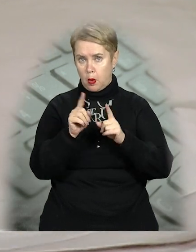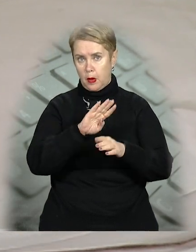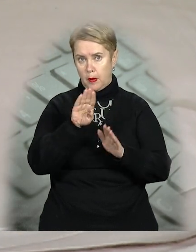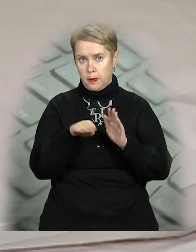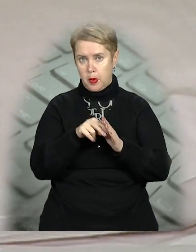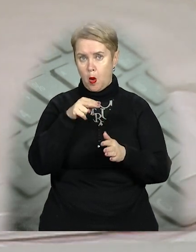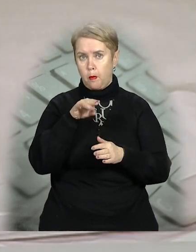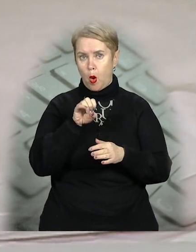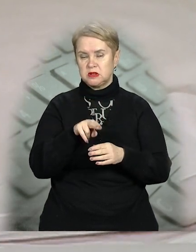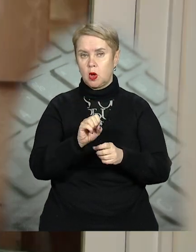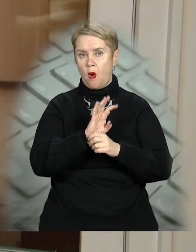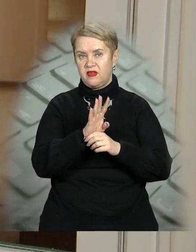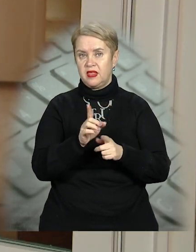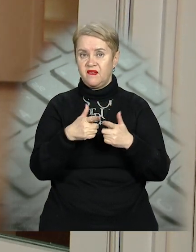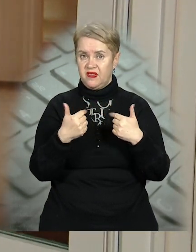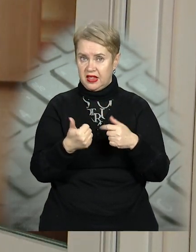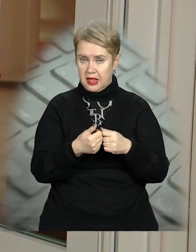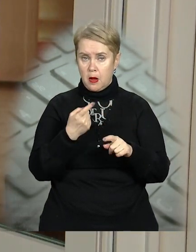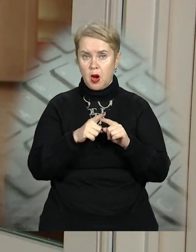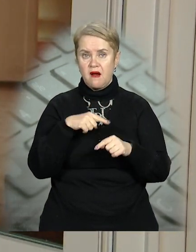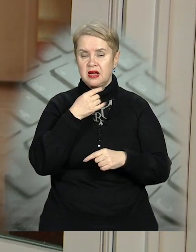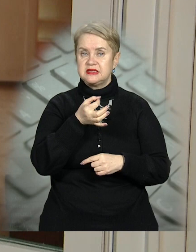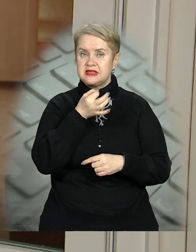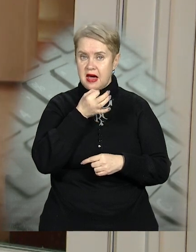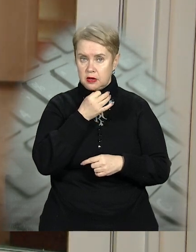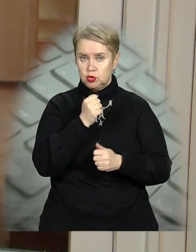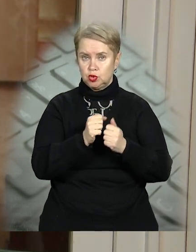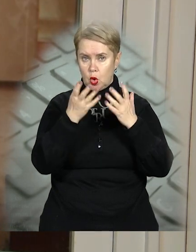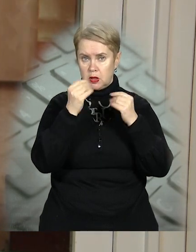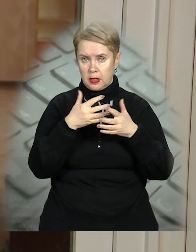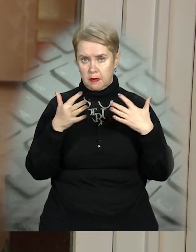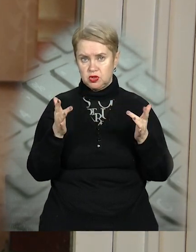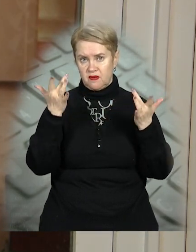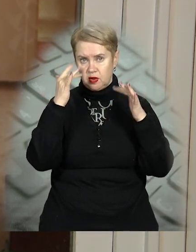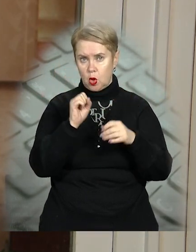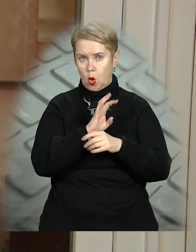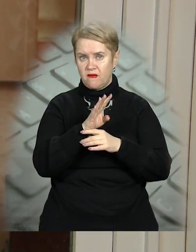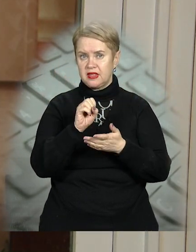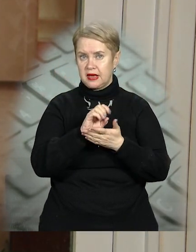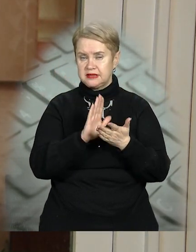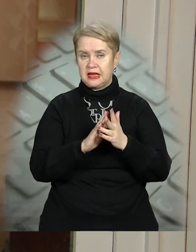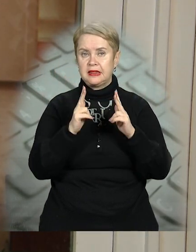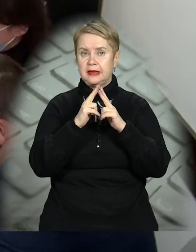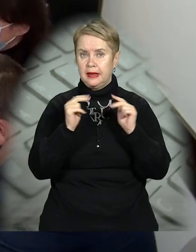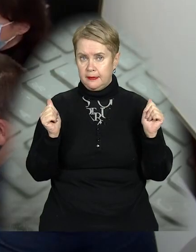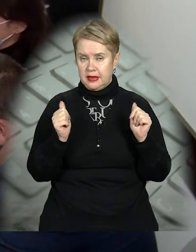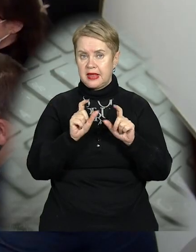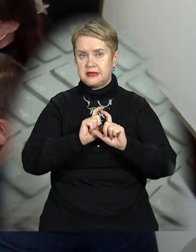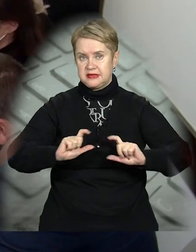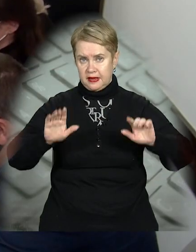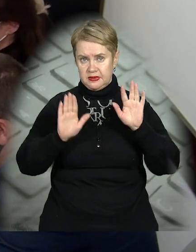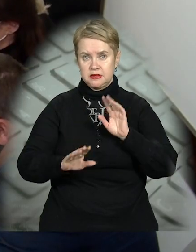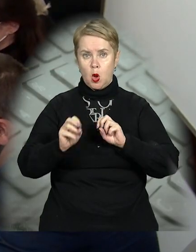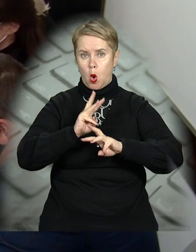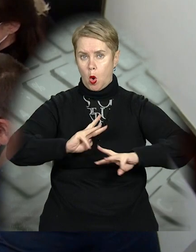під постковідні відділення. Але говорити про це зарано. Щодня найбільше випадків ковід реєструють у Дніпрі. На засіданні